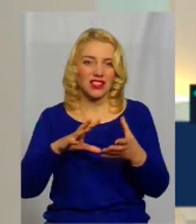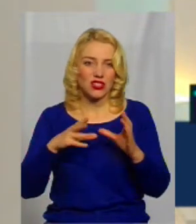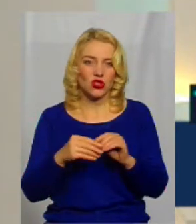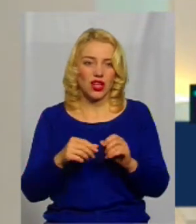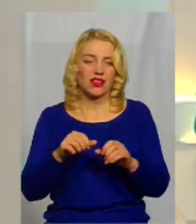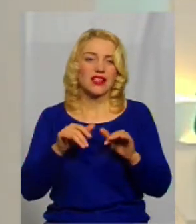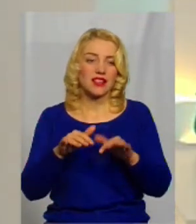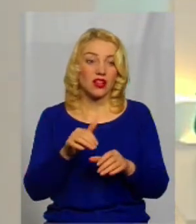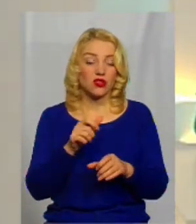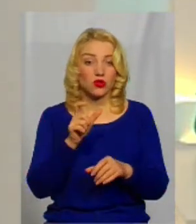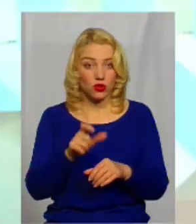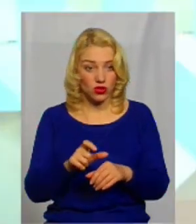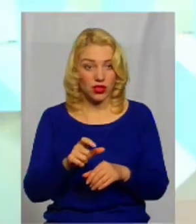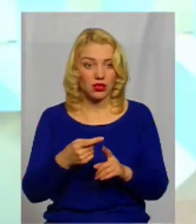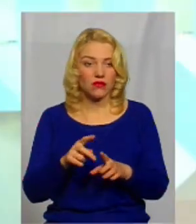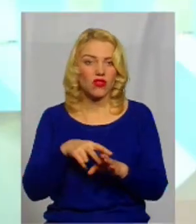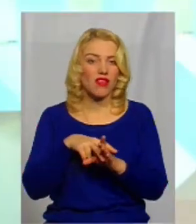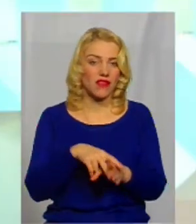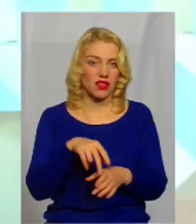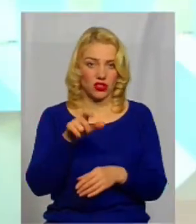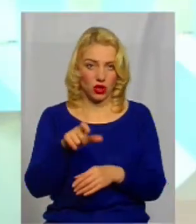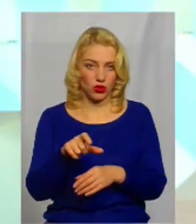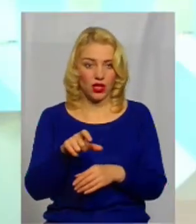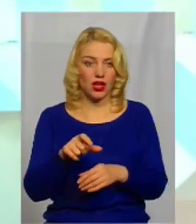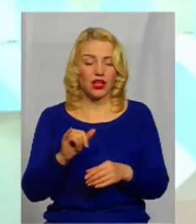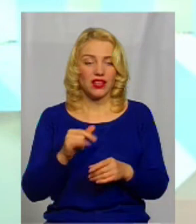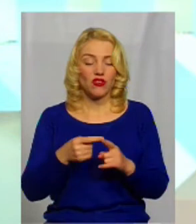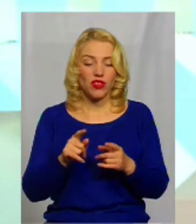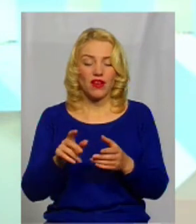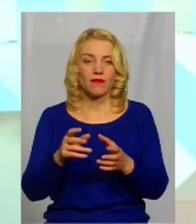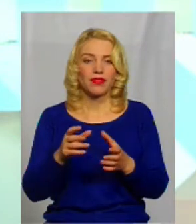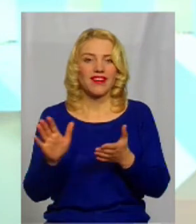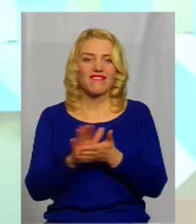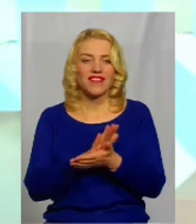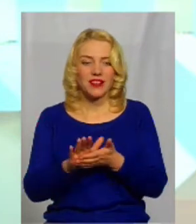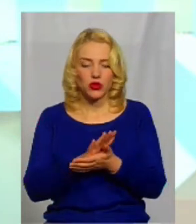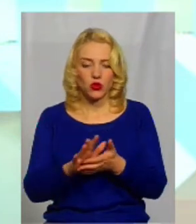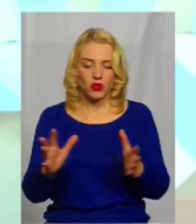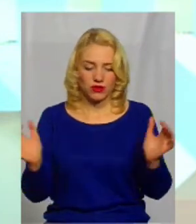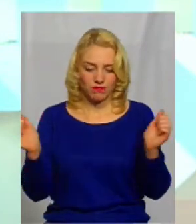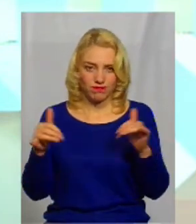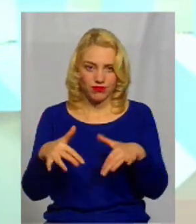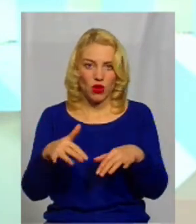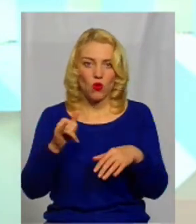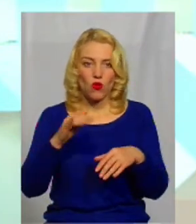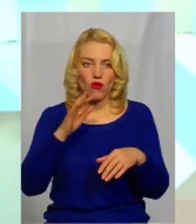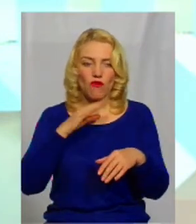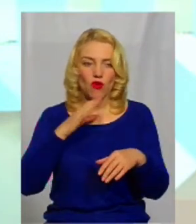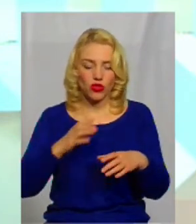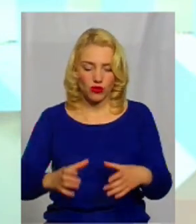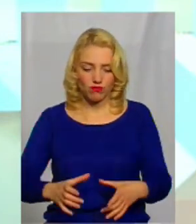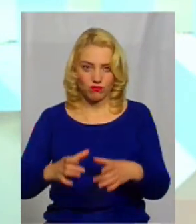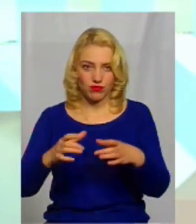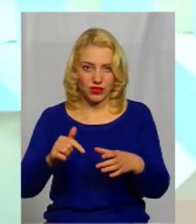людини. атерпогенне новотаження існує, і вона фільтрує туди, до цих Крениць, збирається там, до водоопору